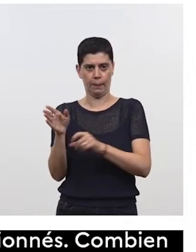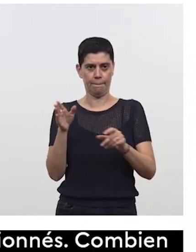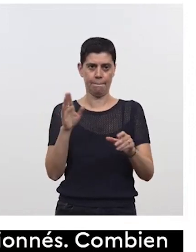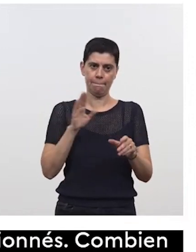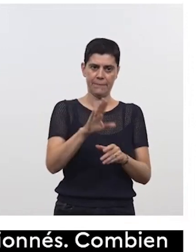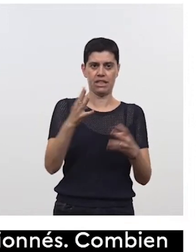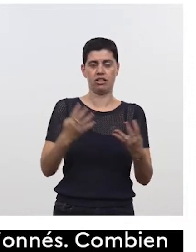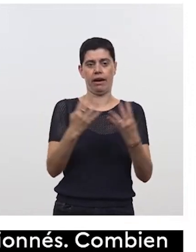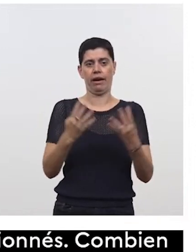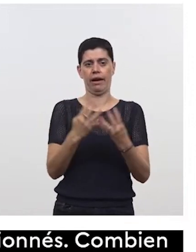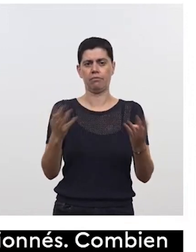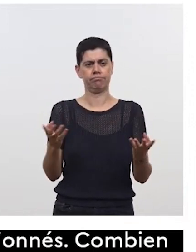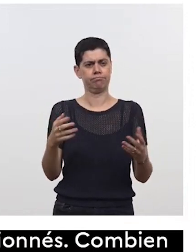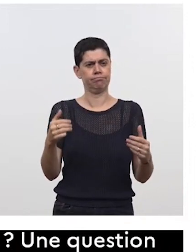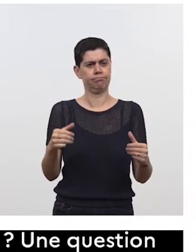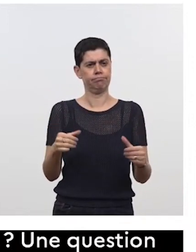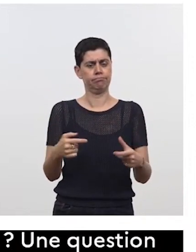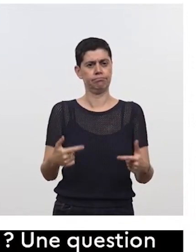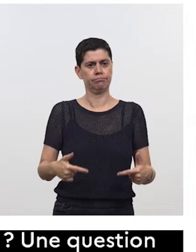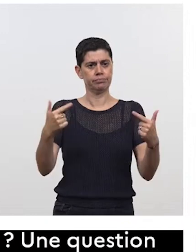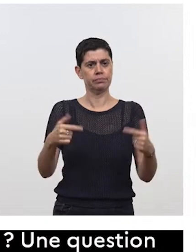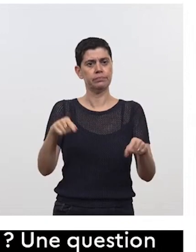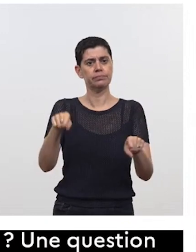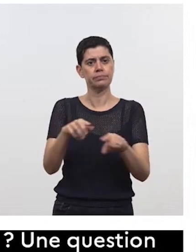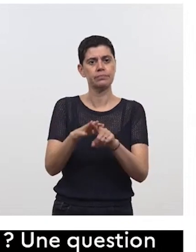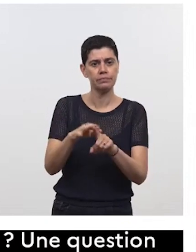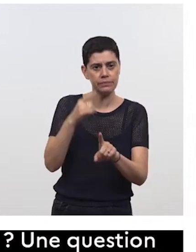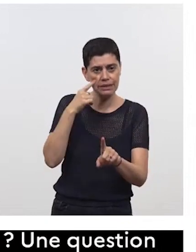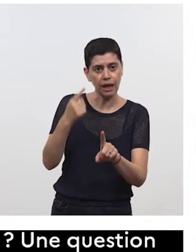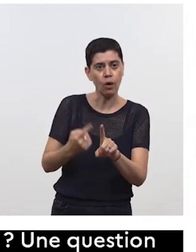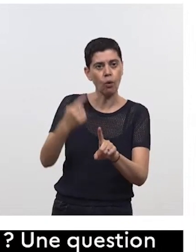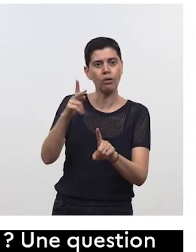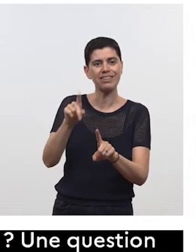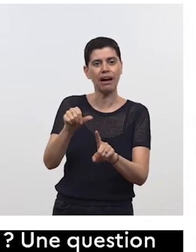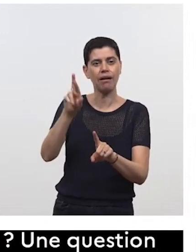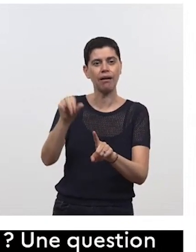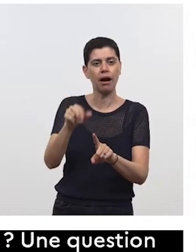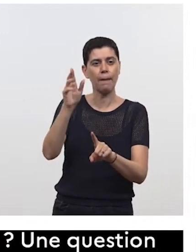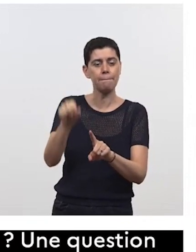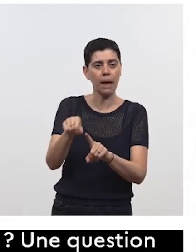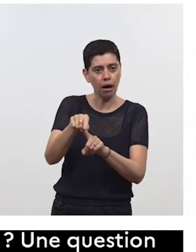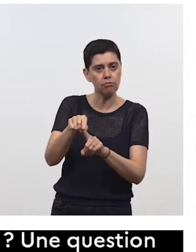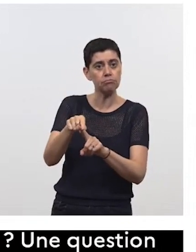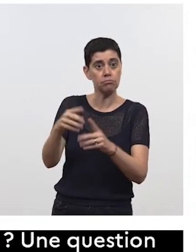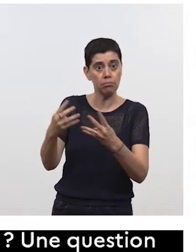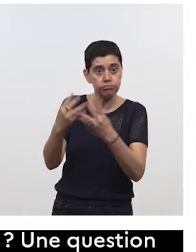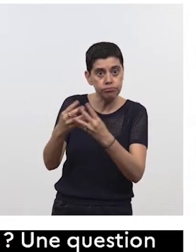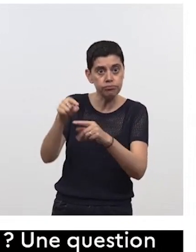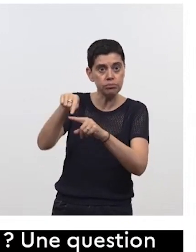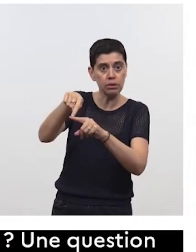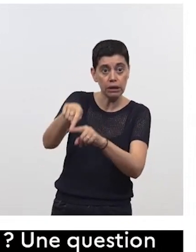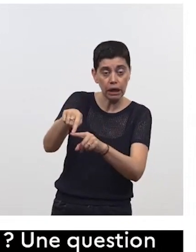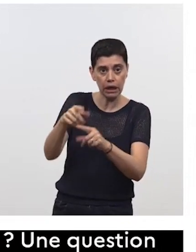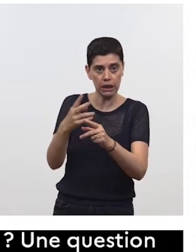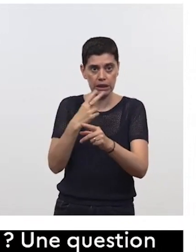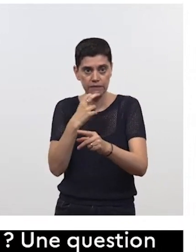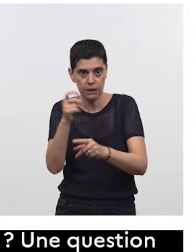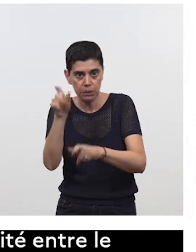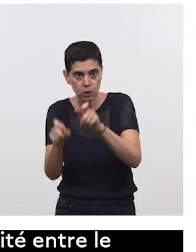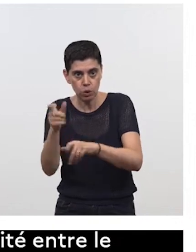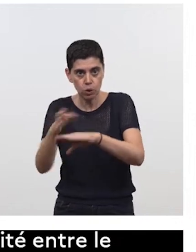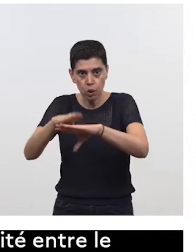peux, une question d'actualité sur le Haut-Karabagh, est-ce que vous avez des indications sur les civils sur place, leur situation et